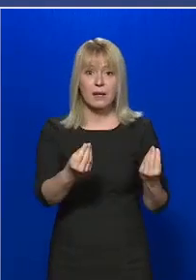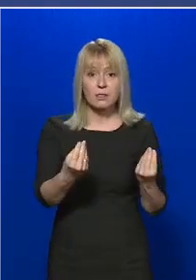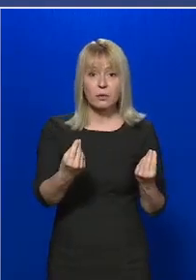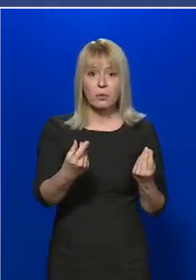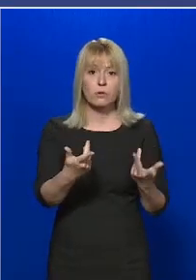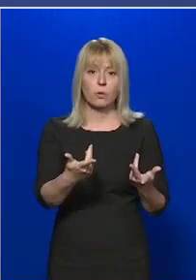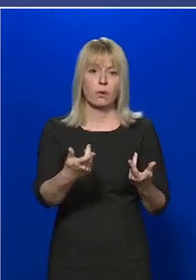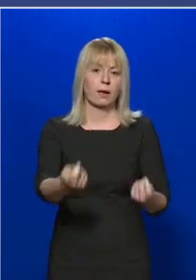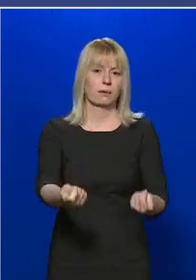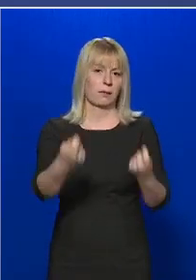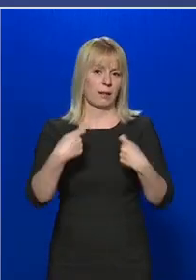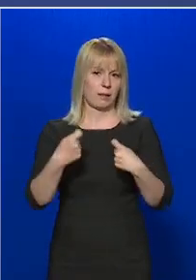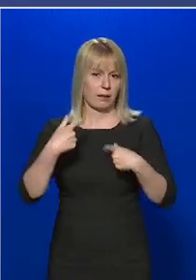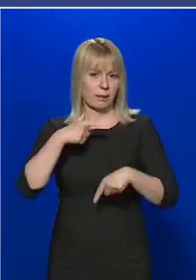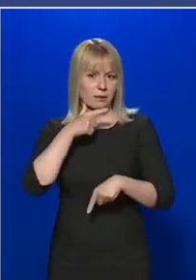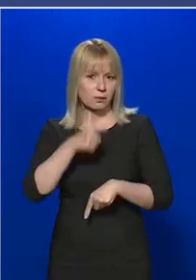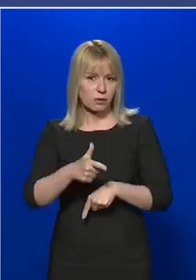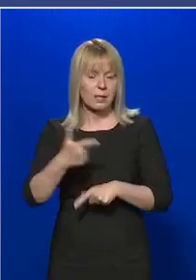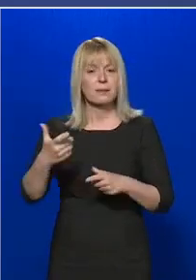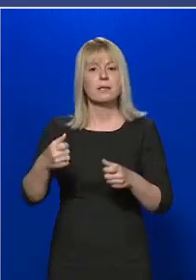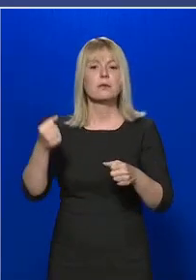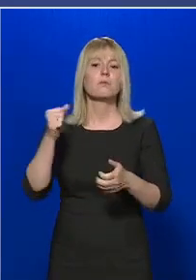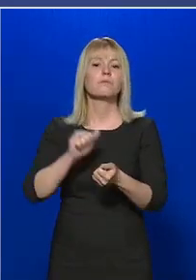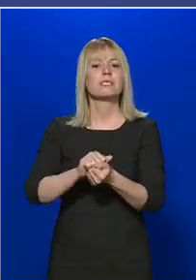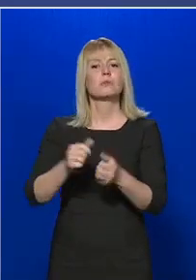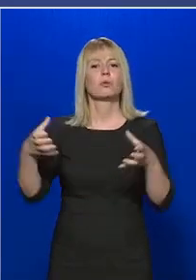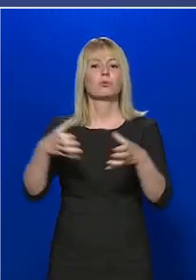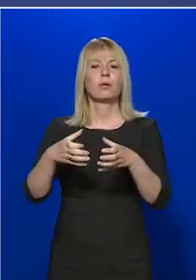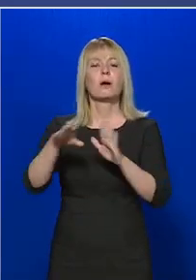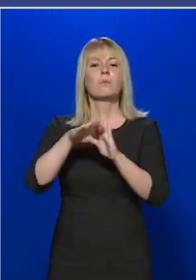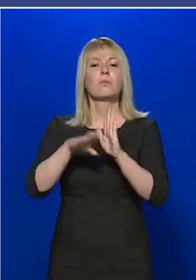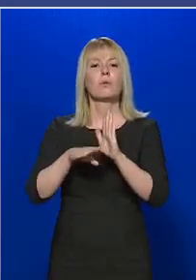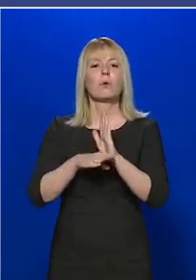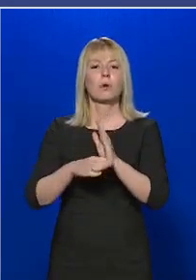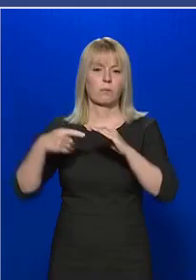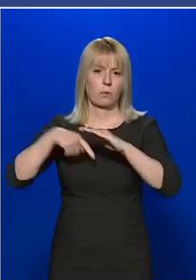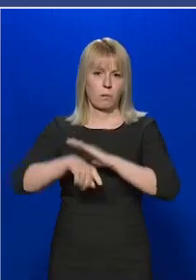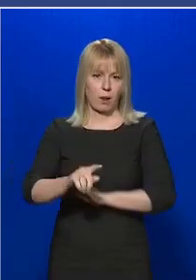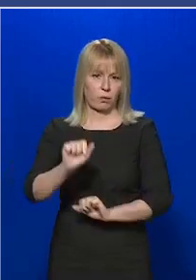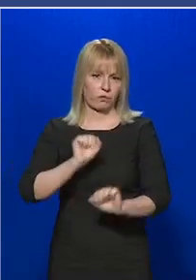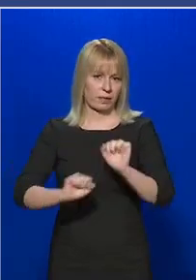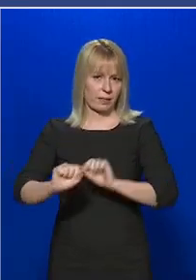rendelkezésére bocsájtja ez a bizottság a programja keretein belül a védekezéshez.